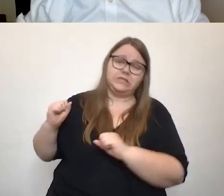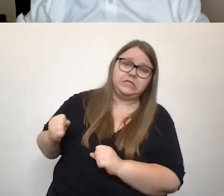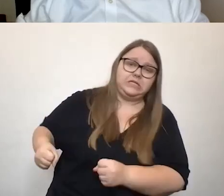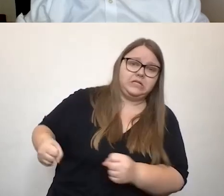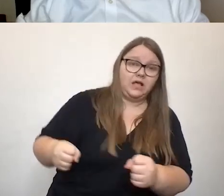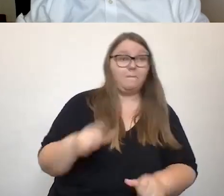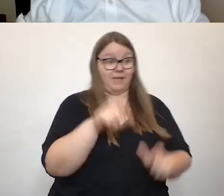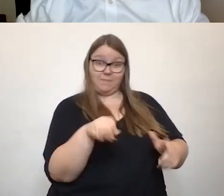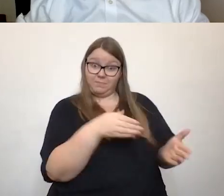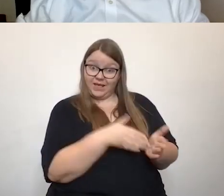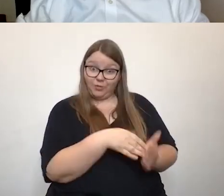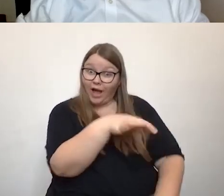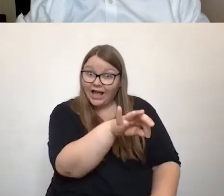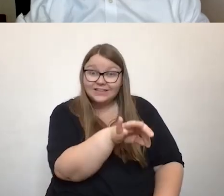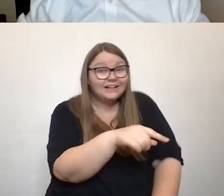Behinderung.